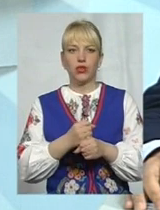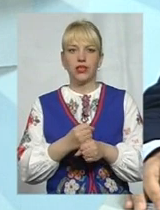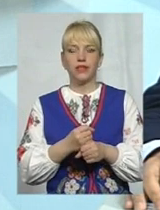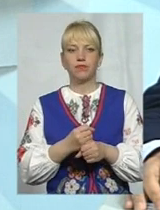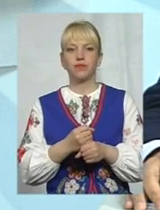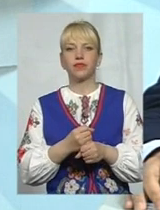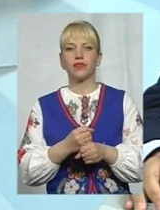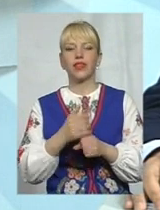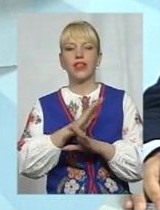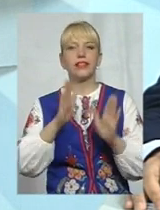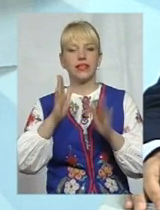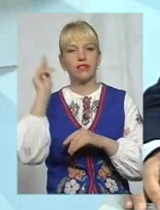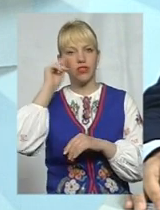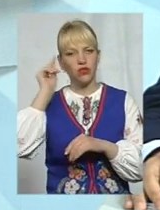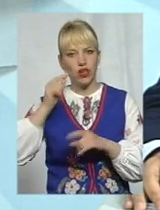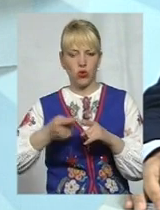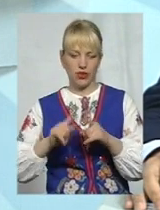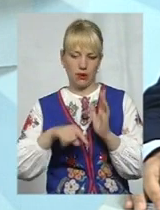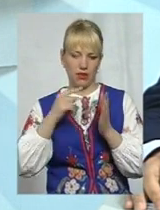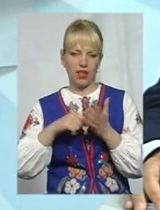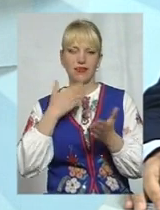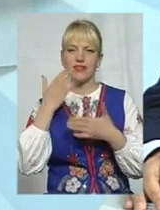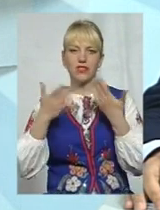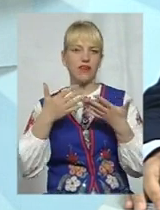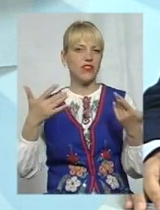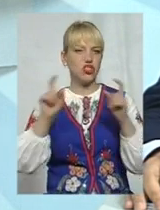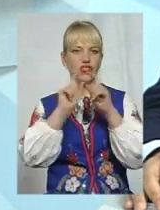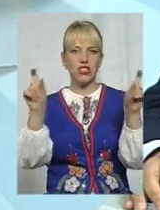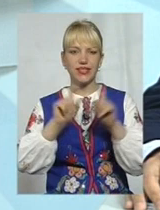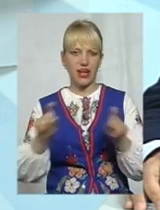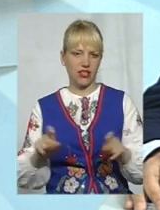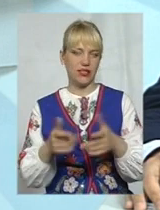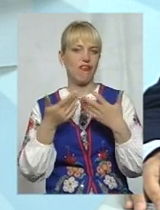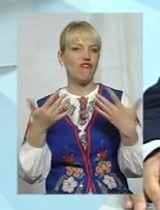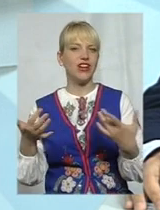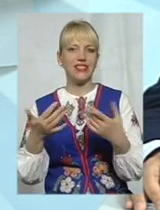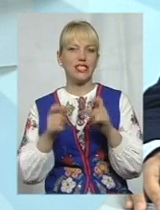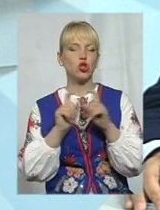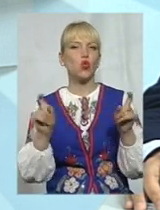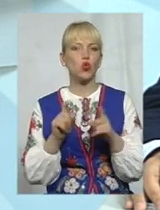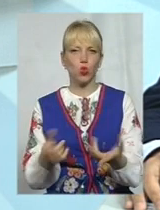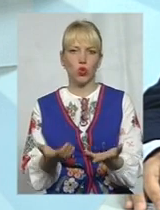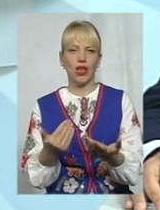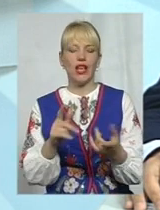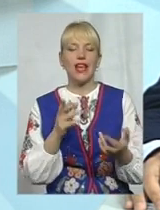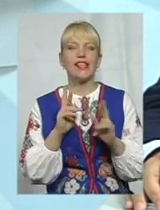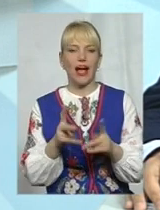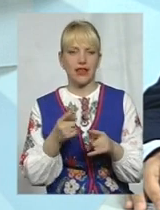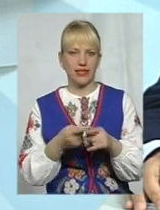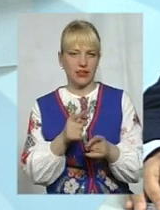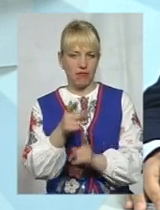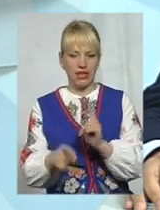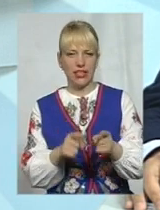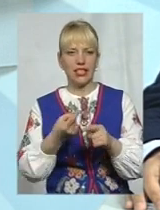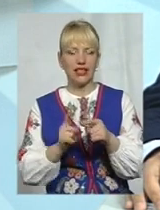не тільки вивчаю це питання, звертаюся в різні інстанції, звертаюся в різні структури, якимось чином хочу змінити те, щоб